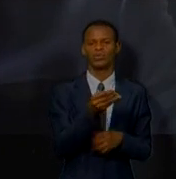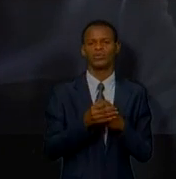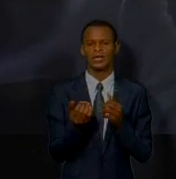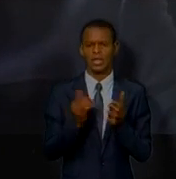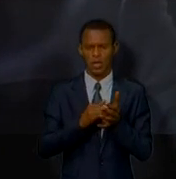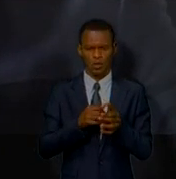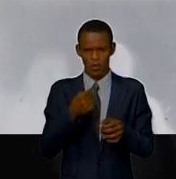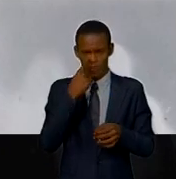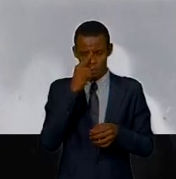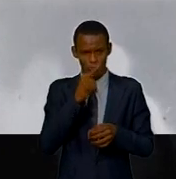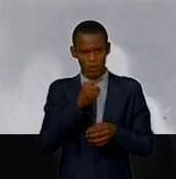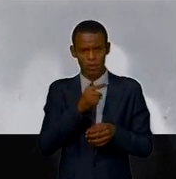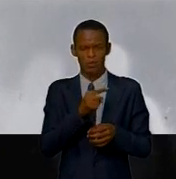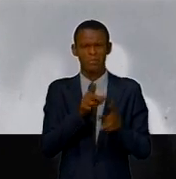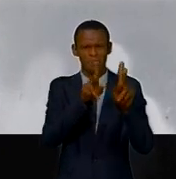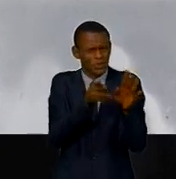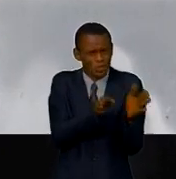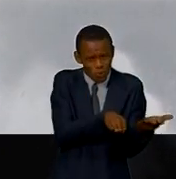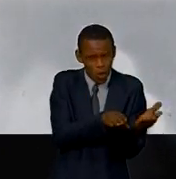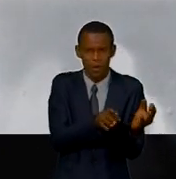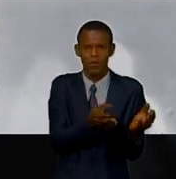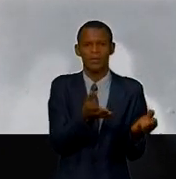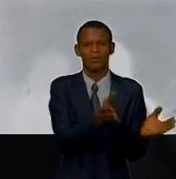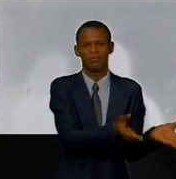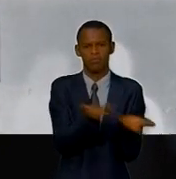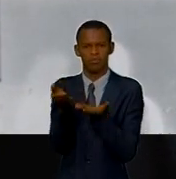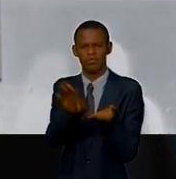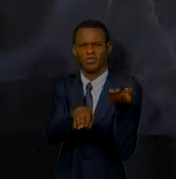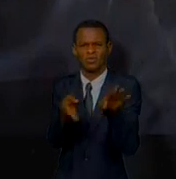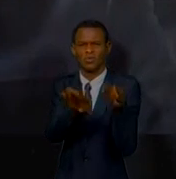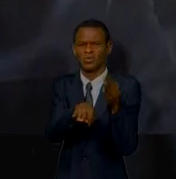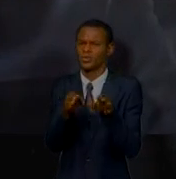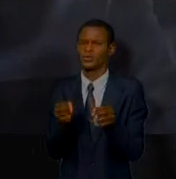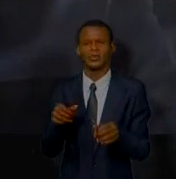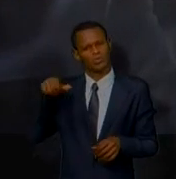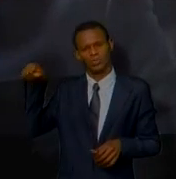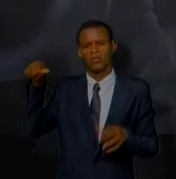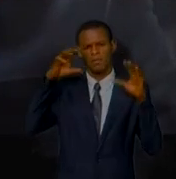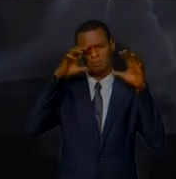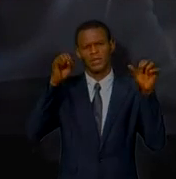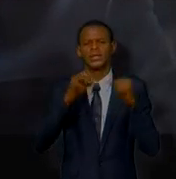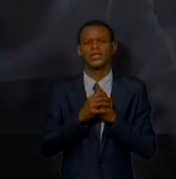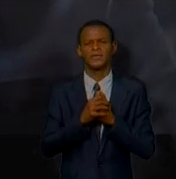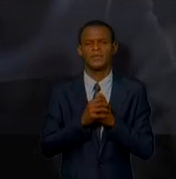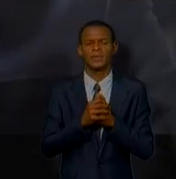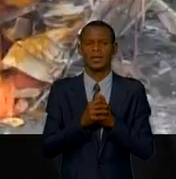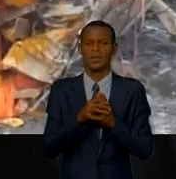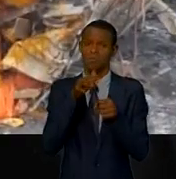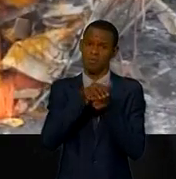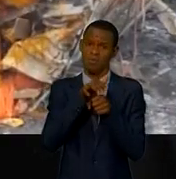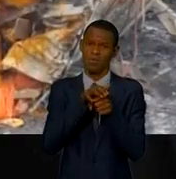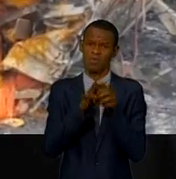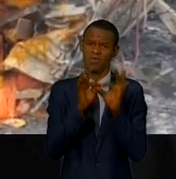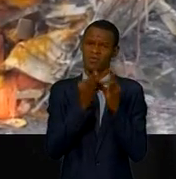des finérailles et des différentes familles qui ont été éplorées par cet événement